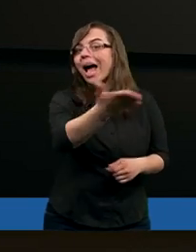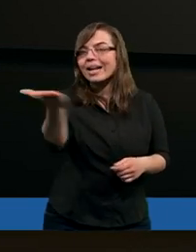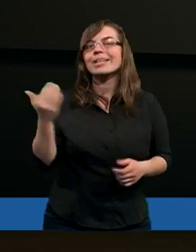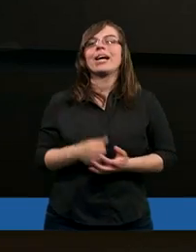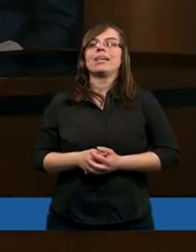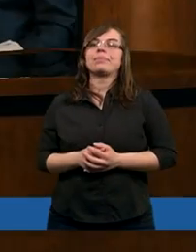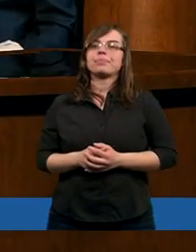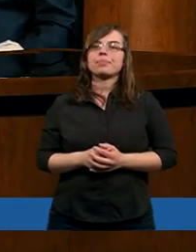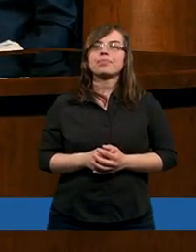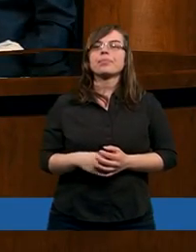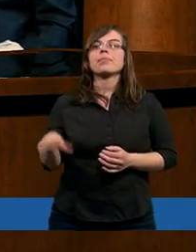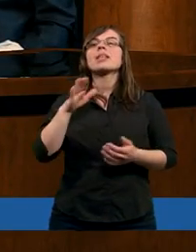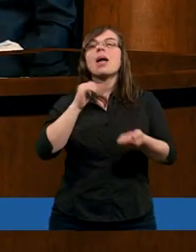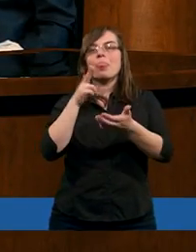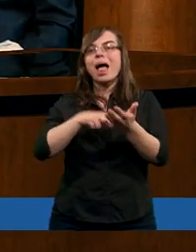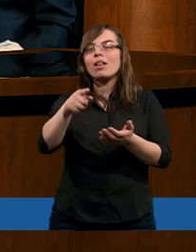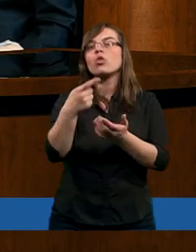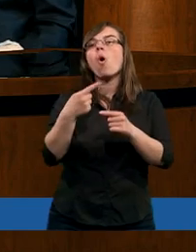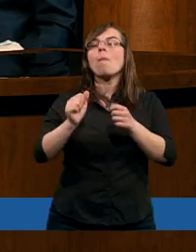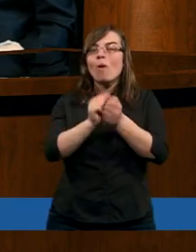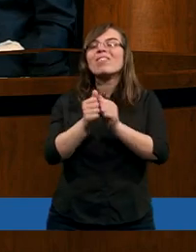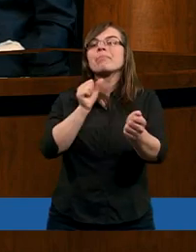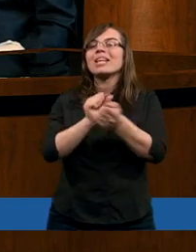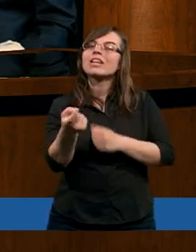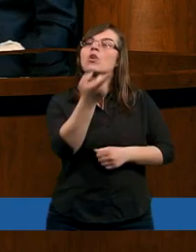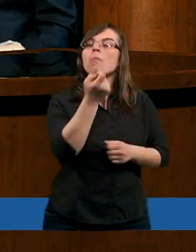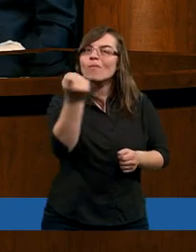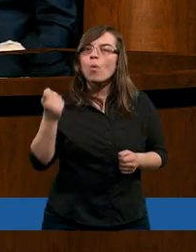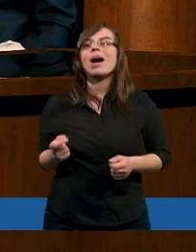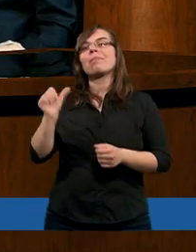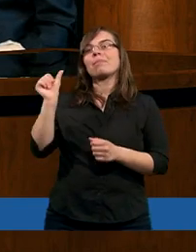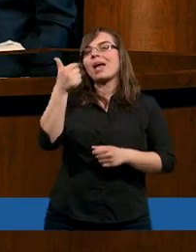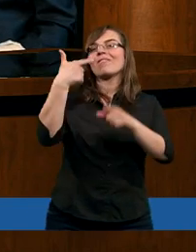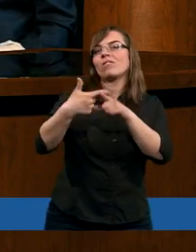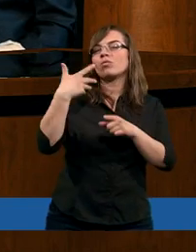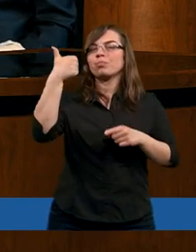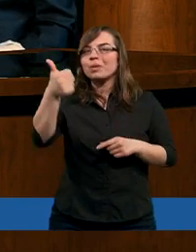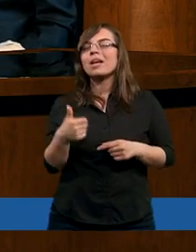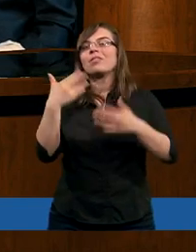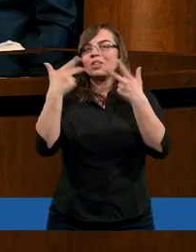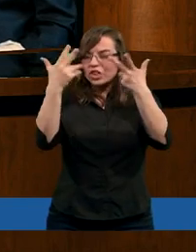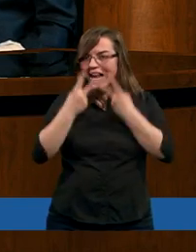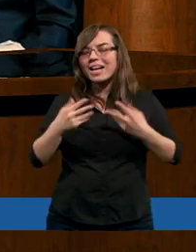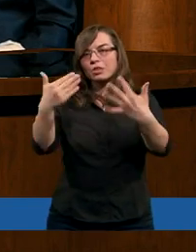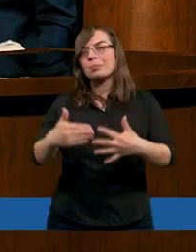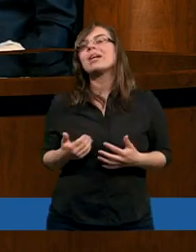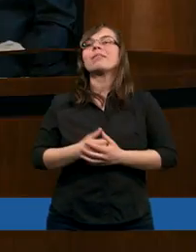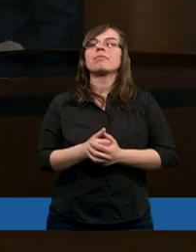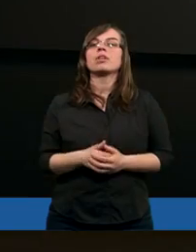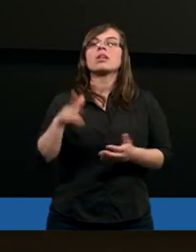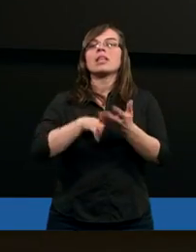pytanie. Na to bowiem powołani jesteście. W wierszu XXI czytaliśmy.